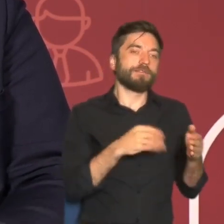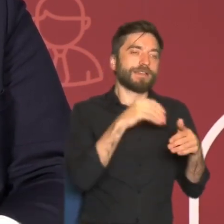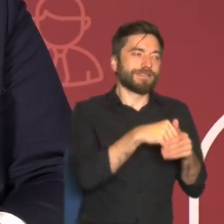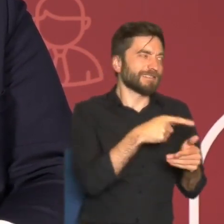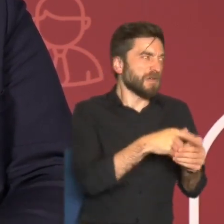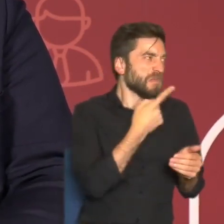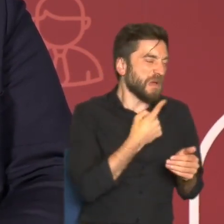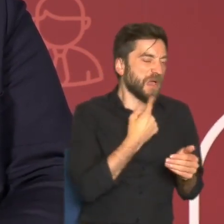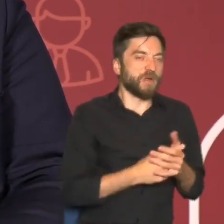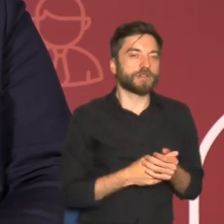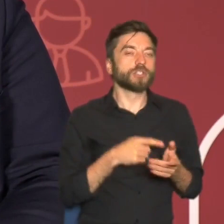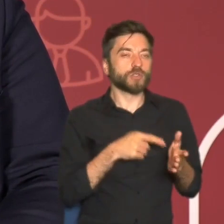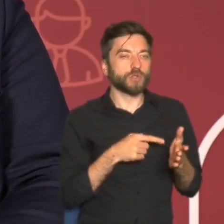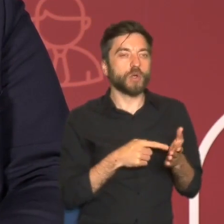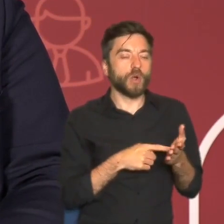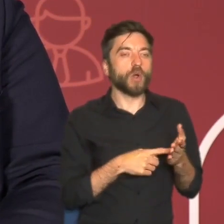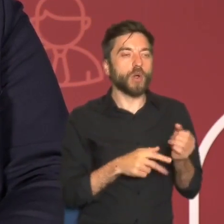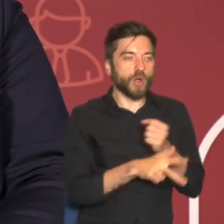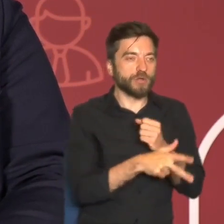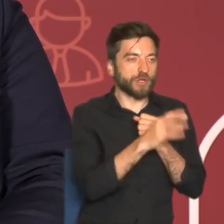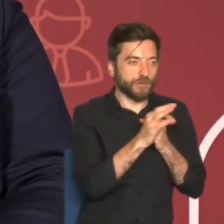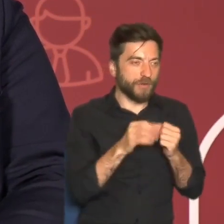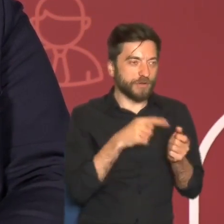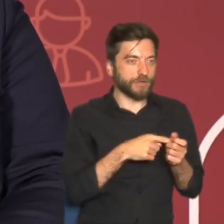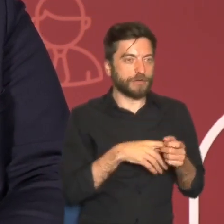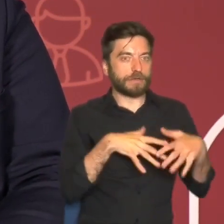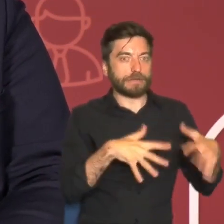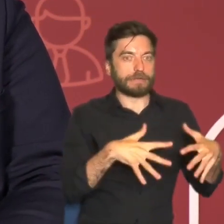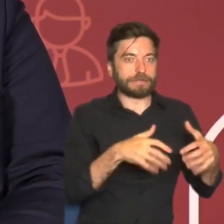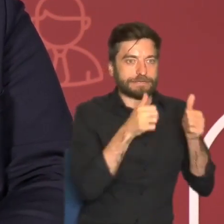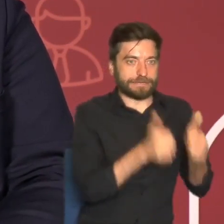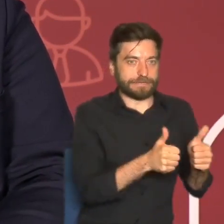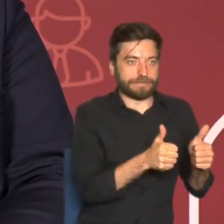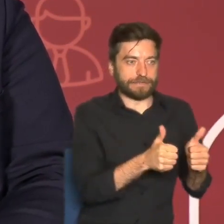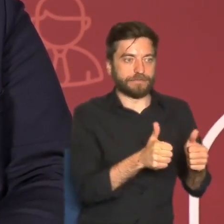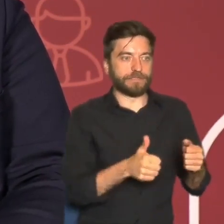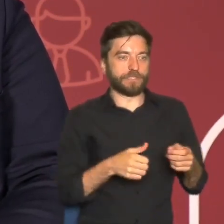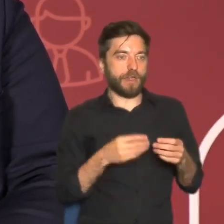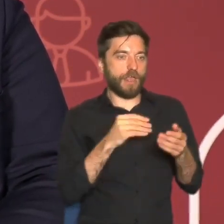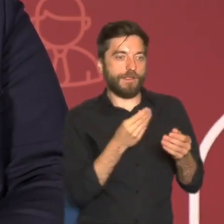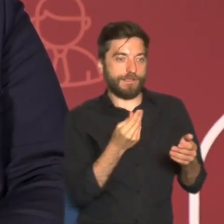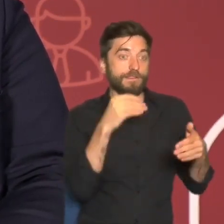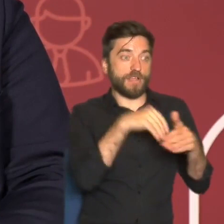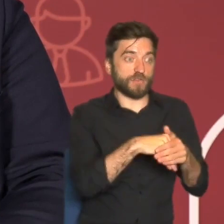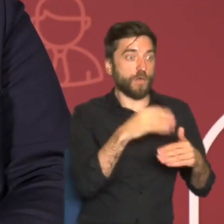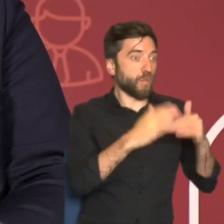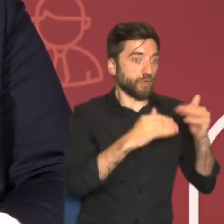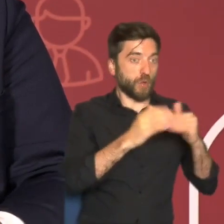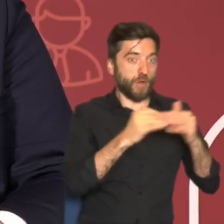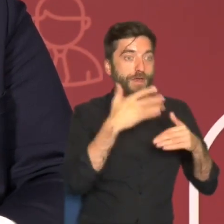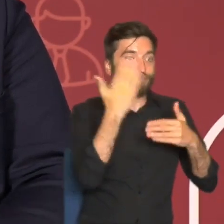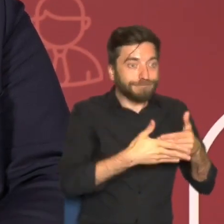czyli w tych 80% abyśmy nie doprowadzili do paraliżu inwestycyjnego czy paraliżu budowlanego